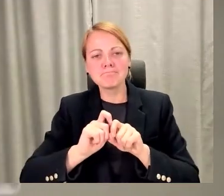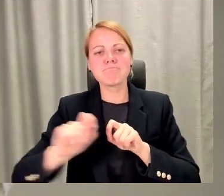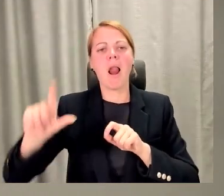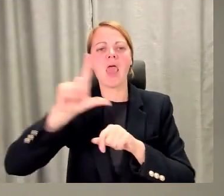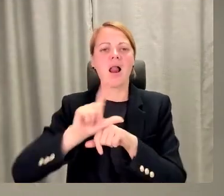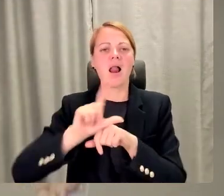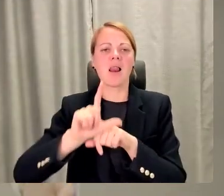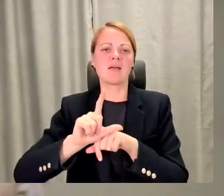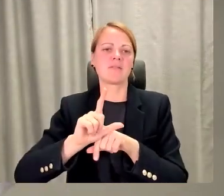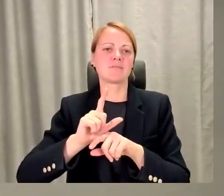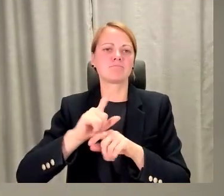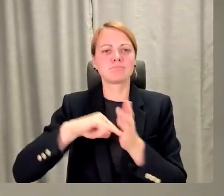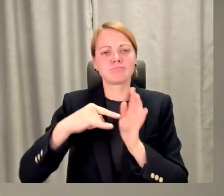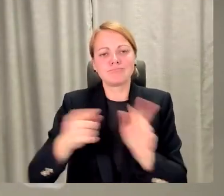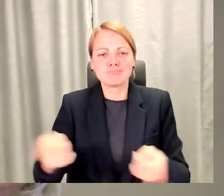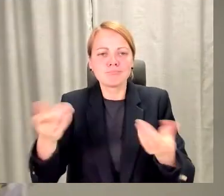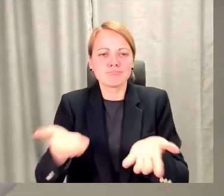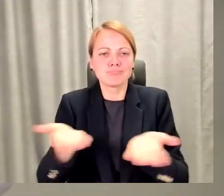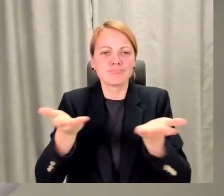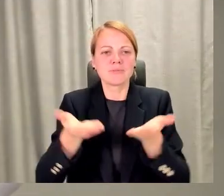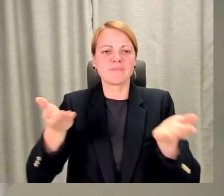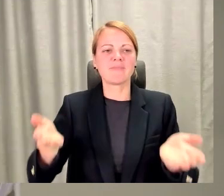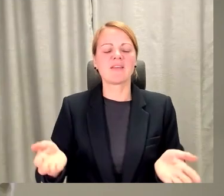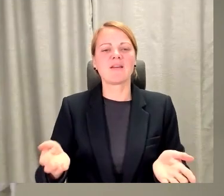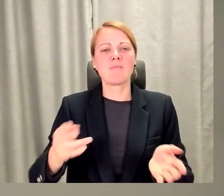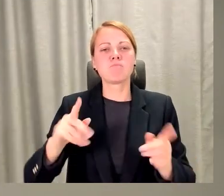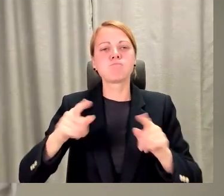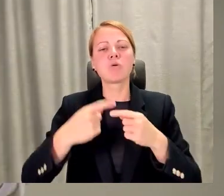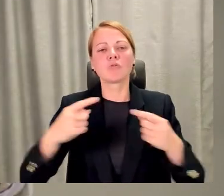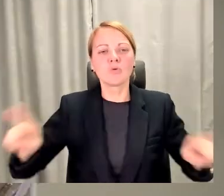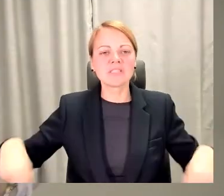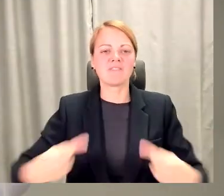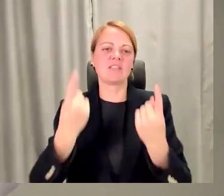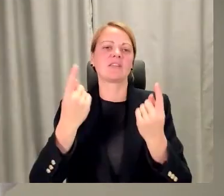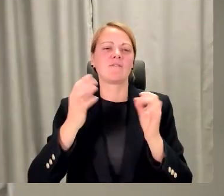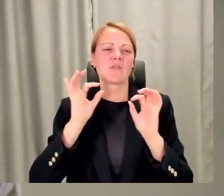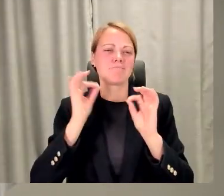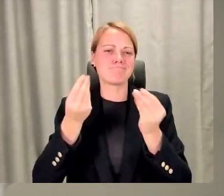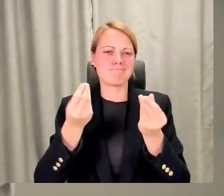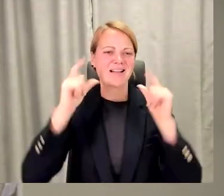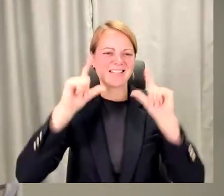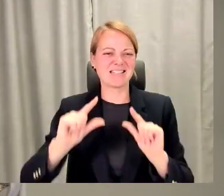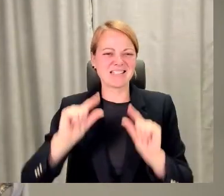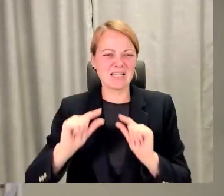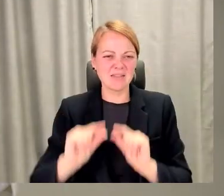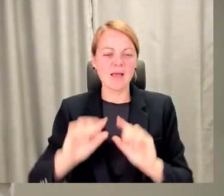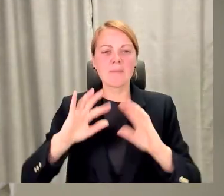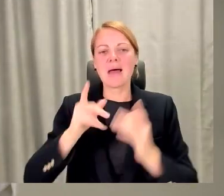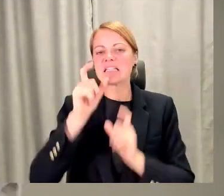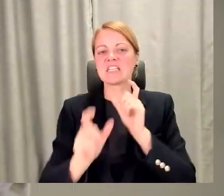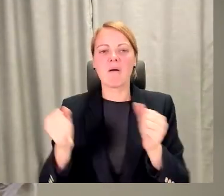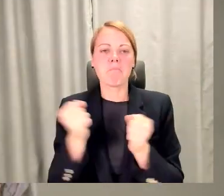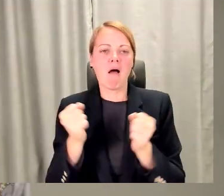Šobrīd mākslīgais intelekts mums ļoti palīdz, nu tiešām tas izmaksas samazināt, bet cilvēkiem nevajag baidīties, ka